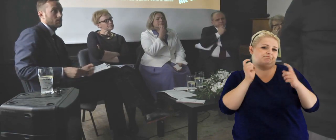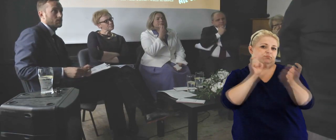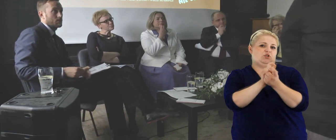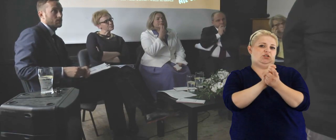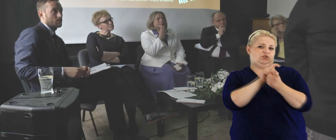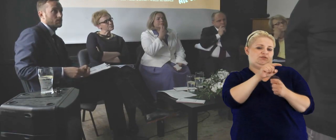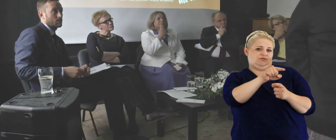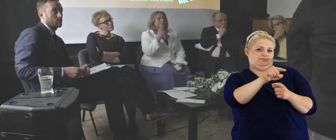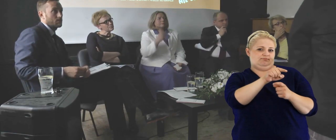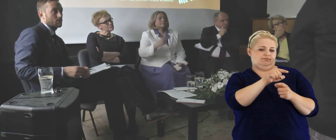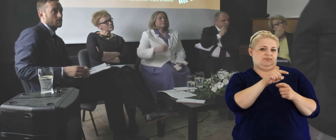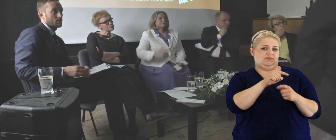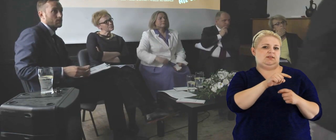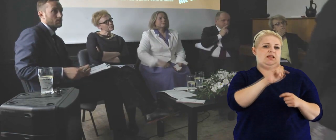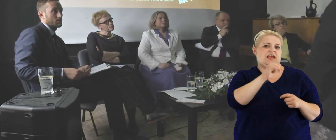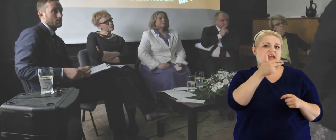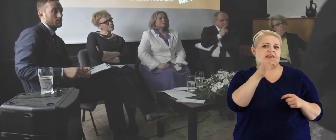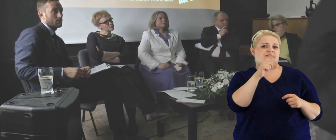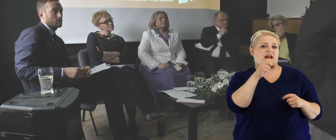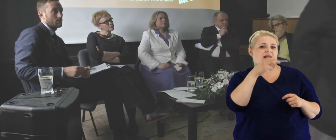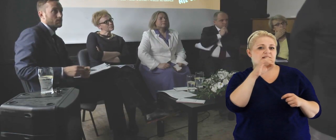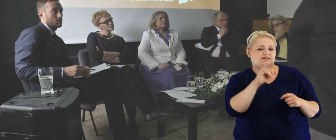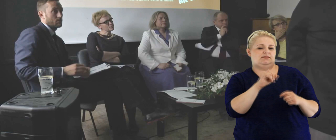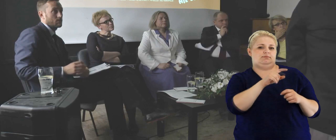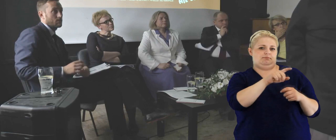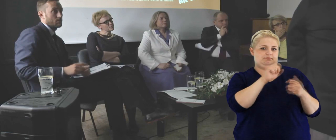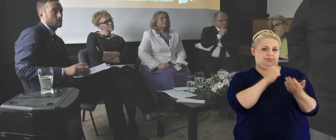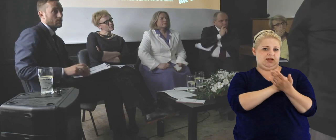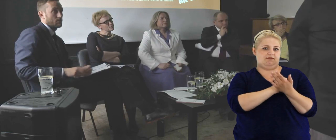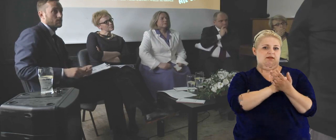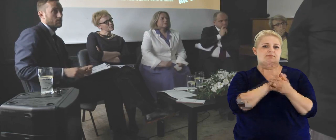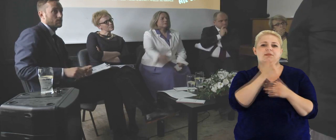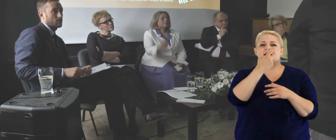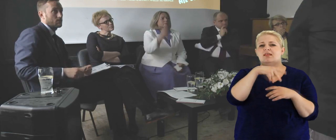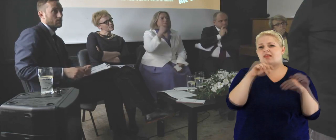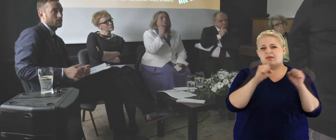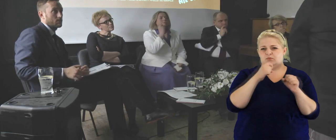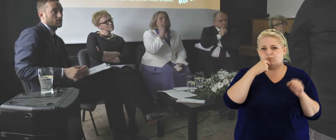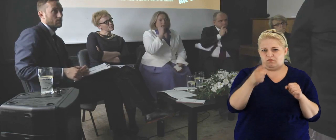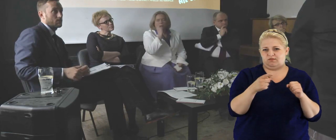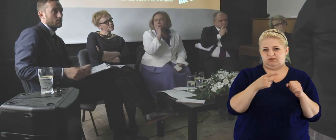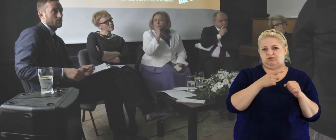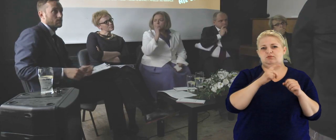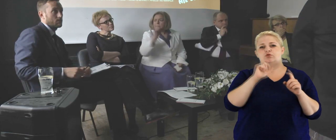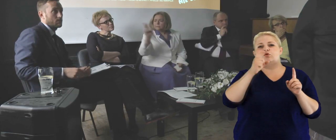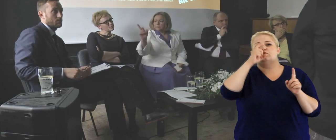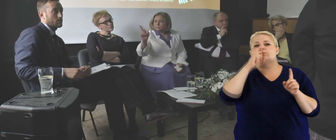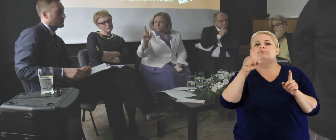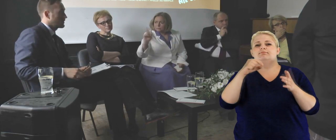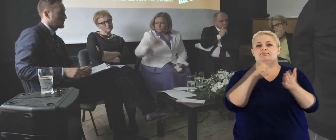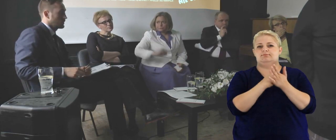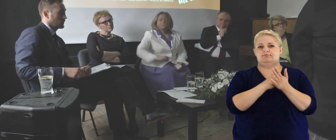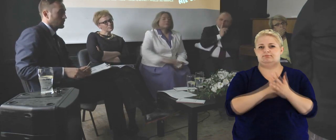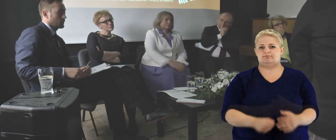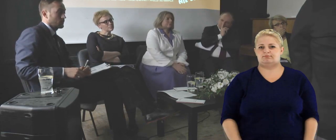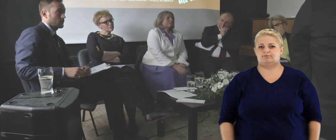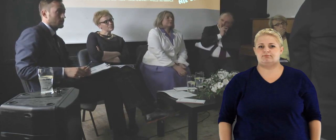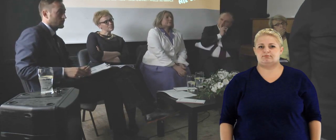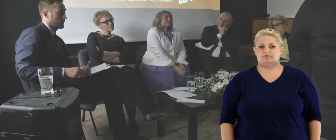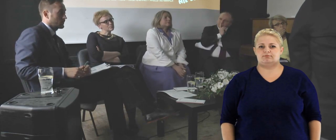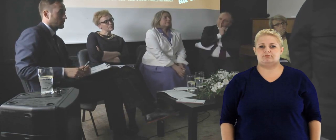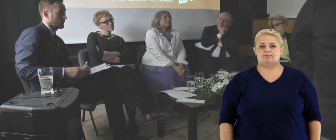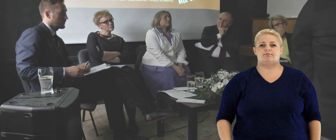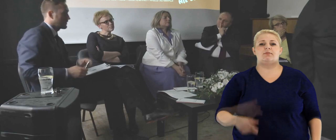zaradzić, no, temu, tej inflacji prawa, no, nie bójmy się powiedzieć, złego